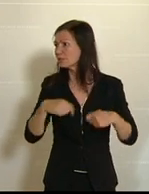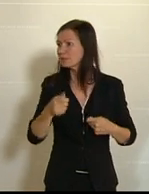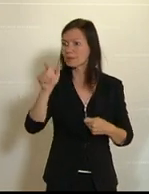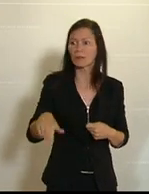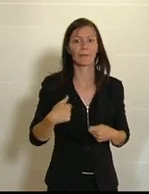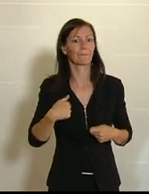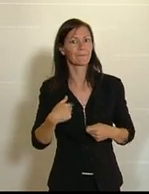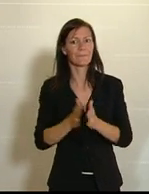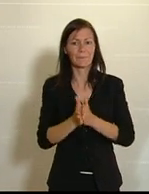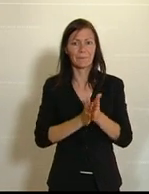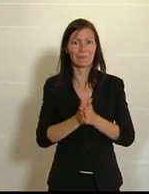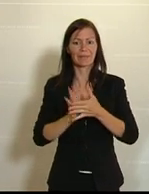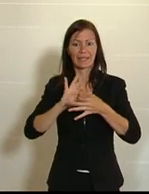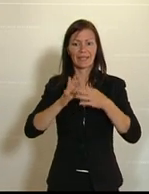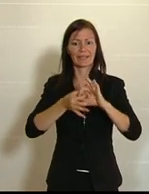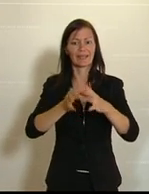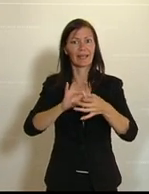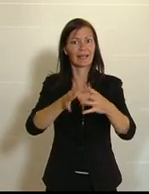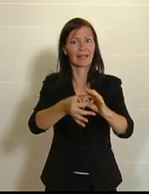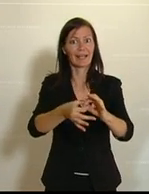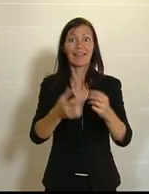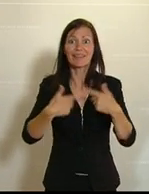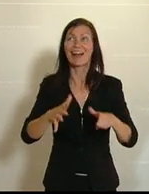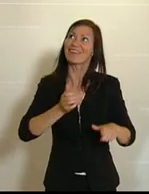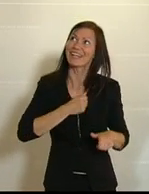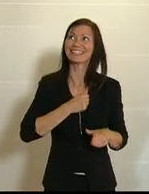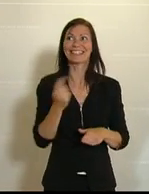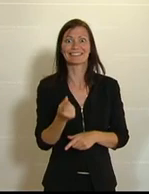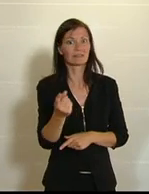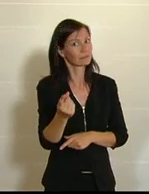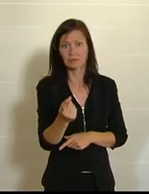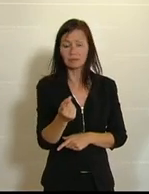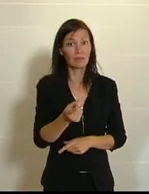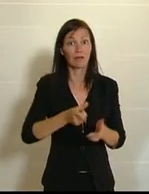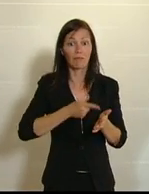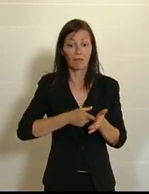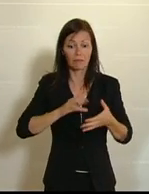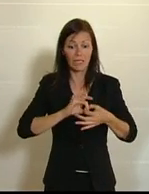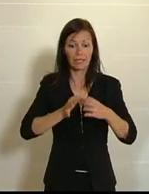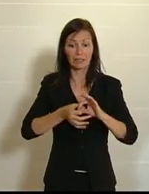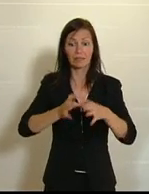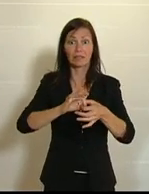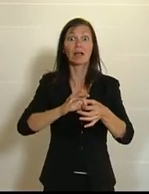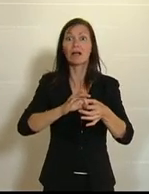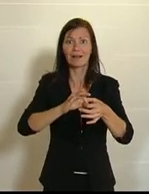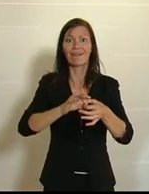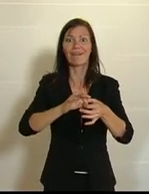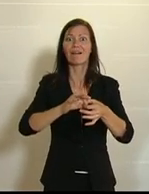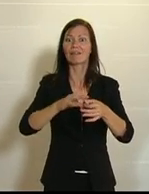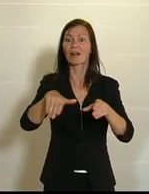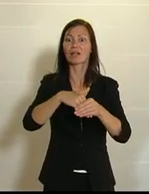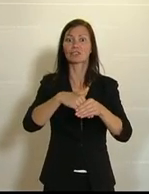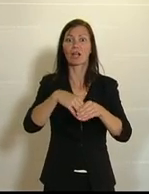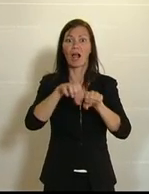unbefristete Dienstverhältnis wechseln durfte, sondern gegebenenfalls vielleicht sogar eine Beschäftigung abgebrochen wurde, damit nicht ein Automatismus